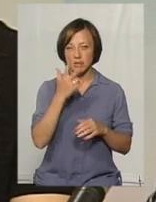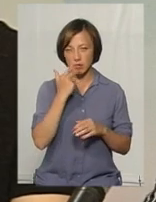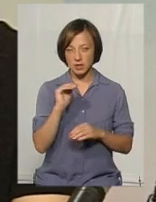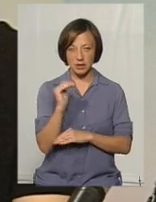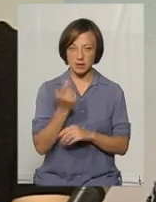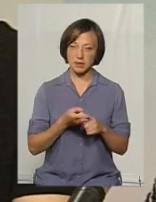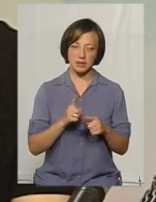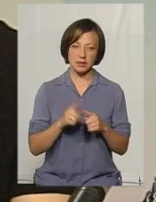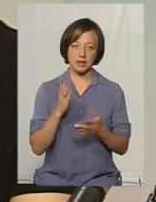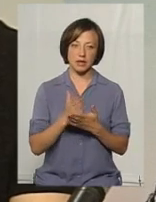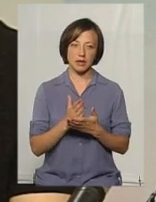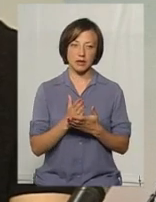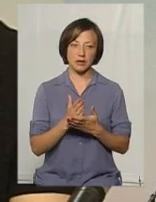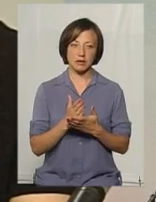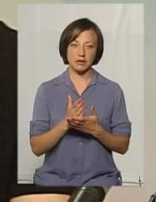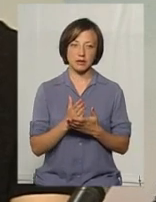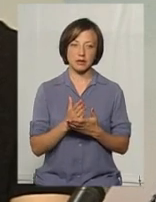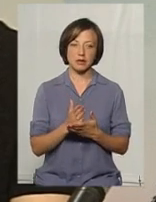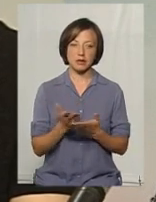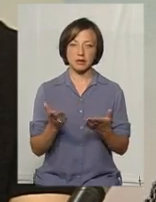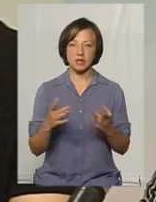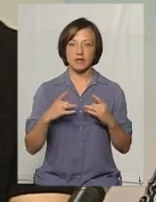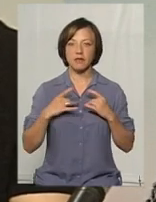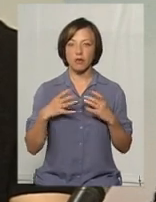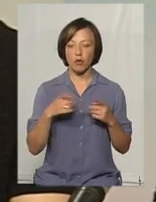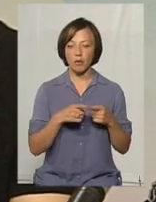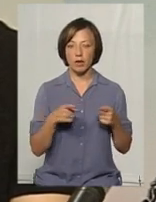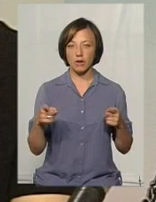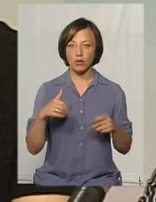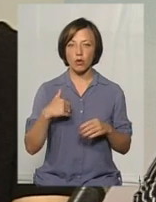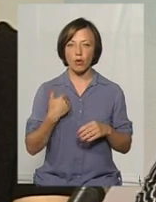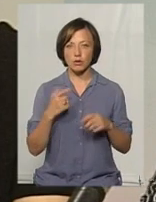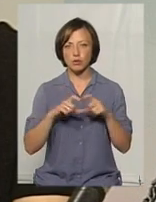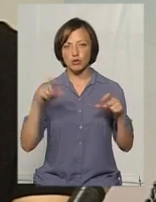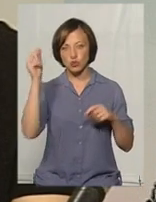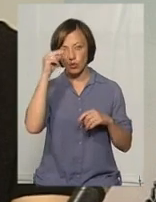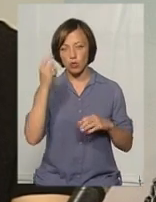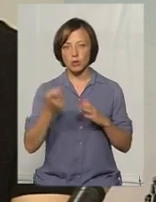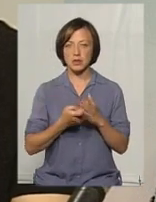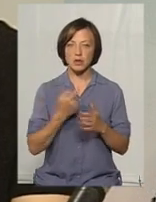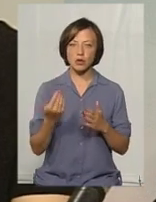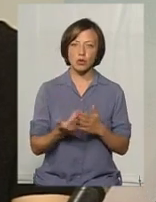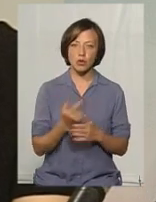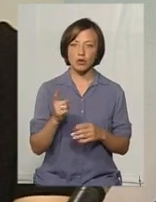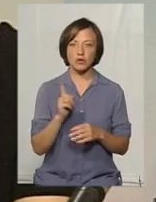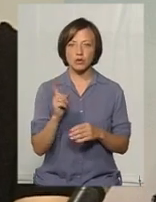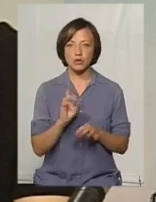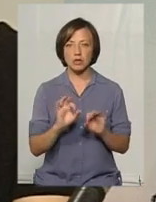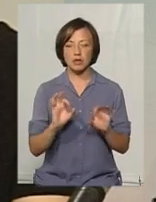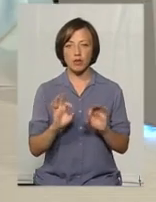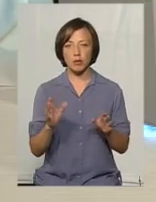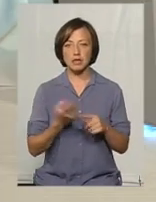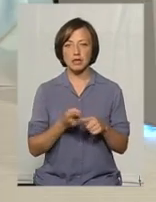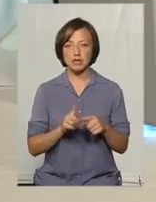з однієї сторони, це такий святковий період, коли ми хочемо до школи щось пізнати нове, щось дізнатися, якусь